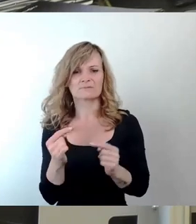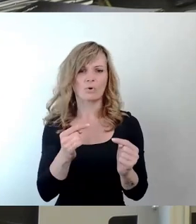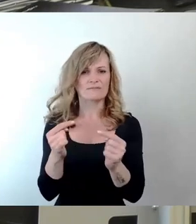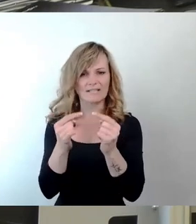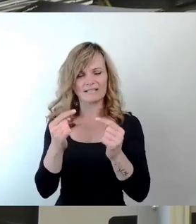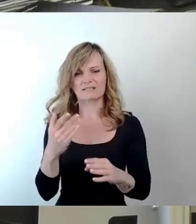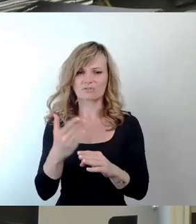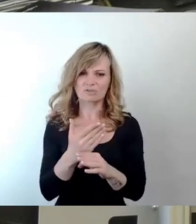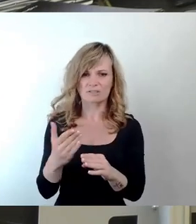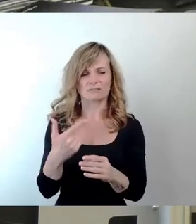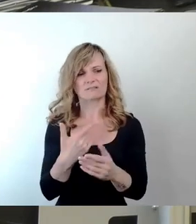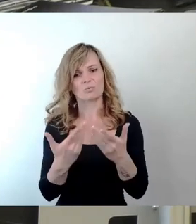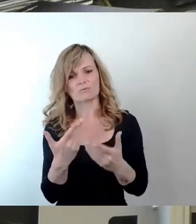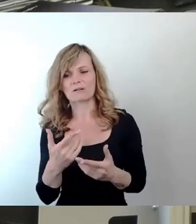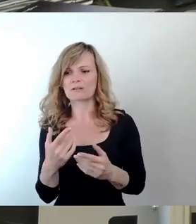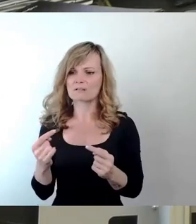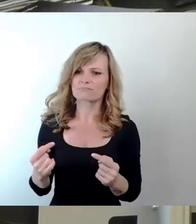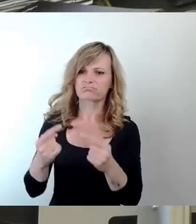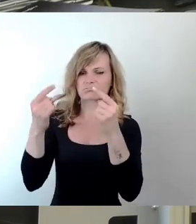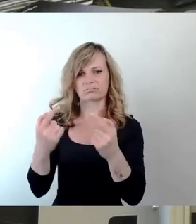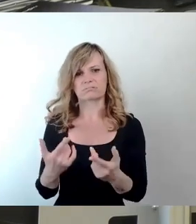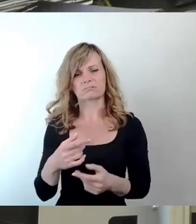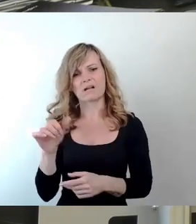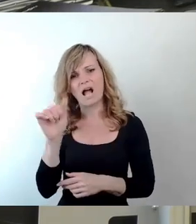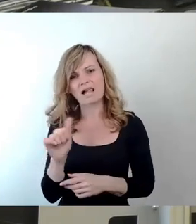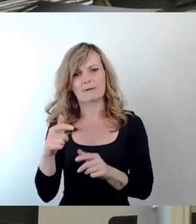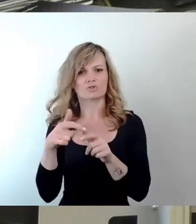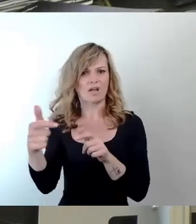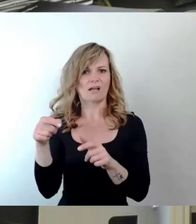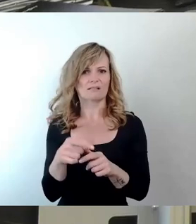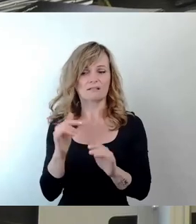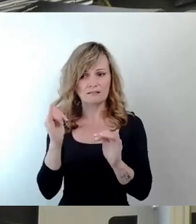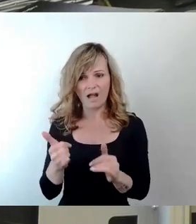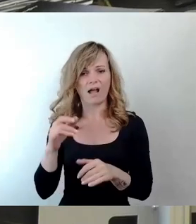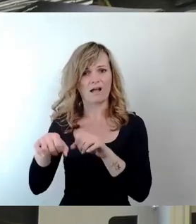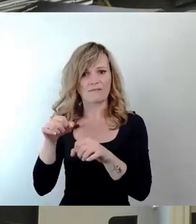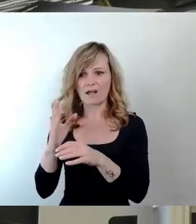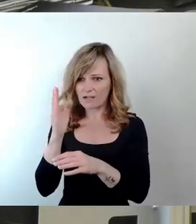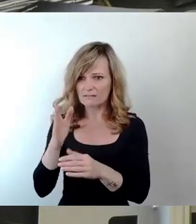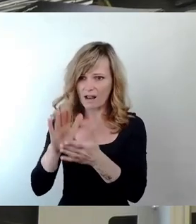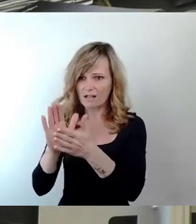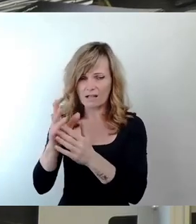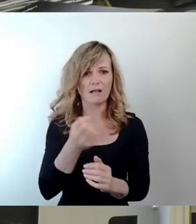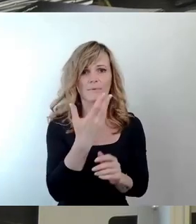zum Streit geführt worden sind. Albertstraße, wo der Radweg funktioniert hat, Blaus Wunder, wo das Fortfall eines